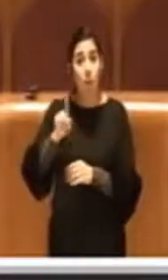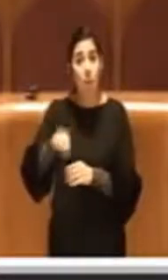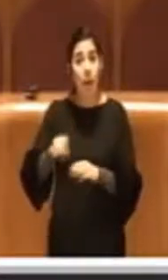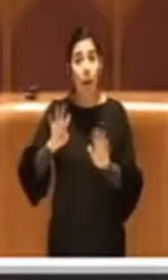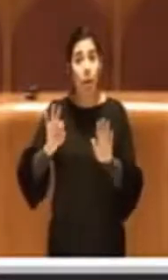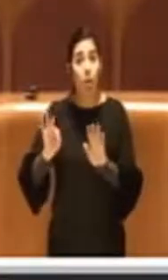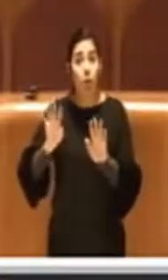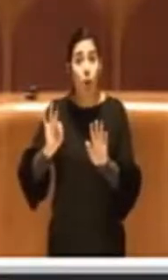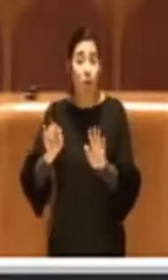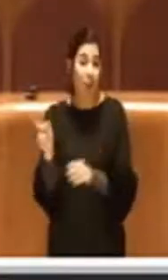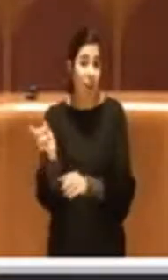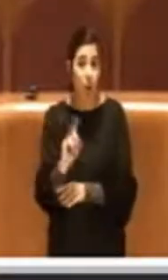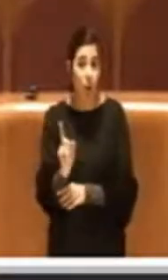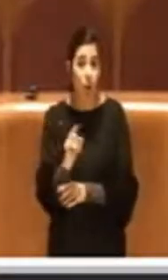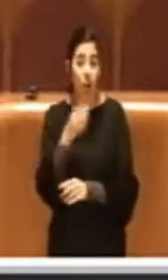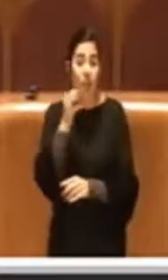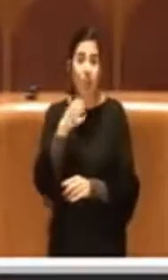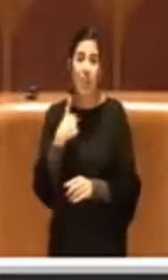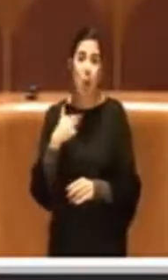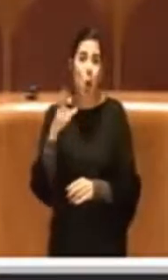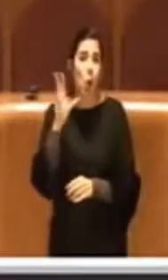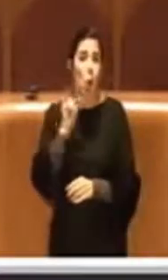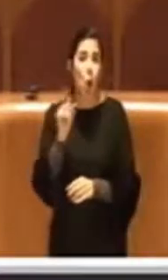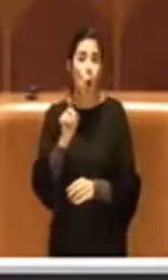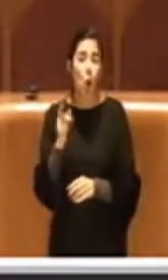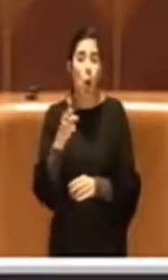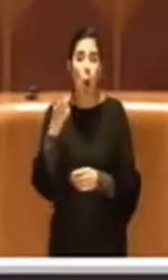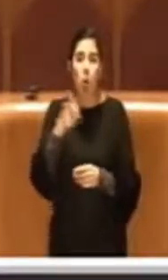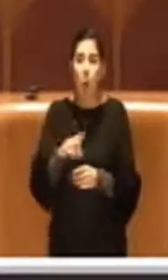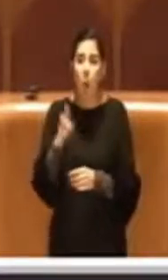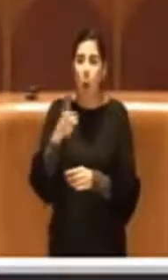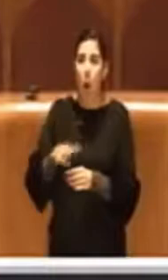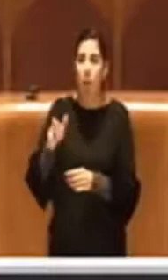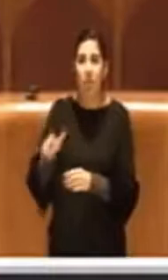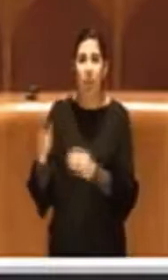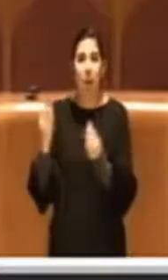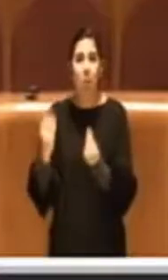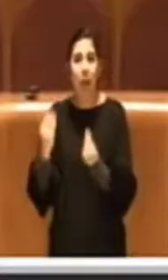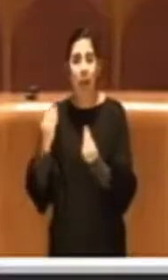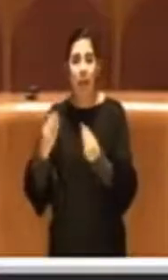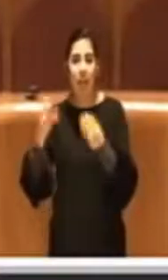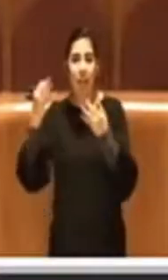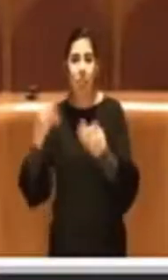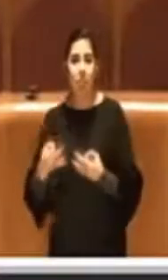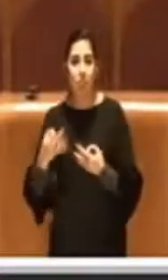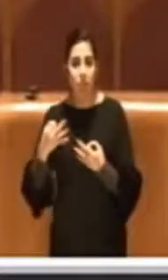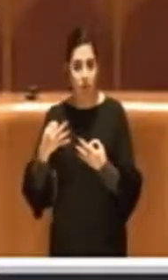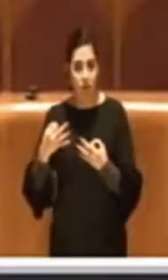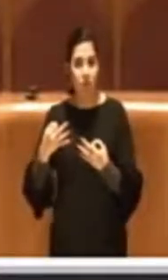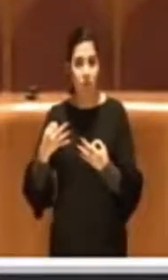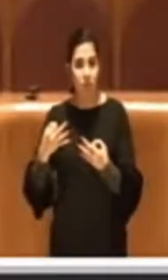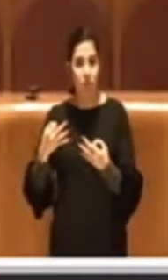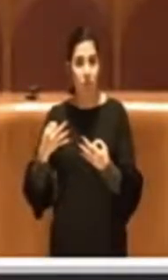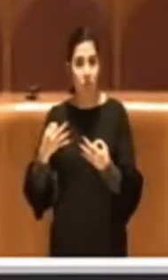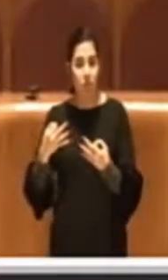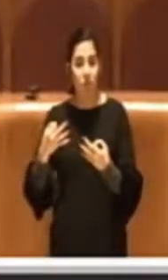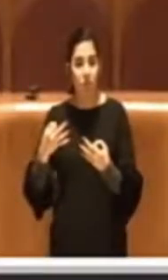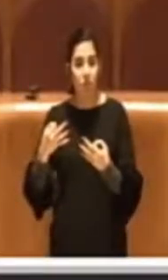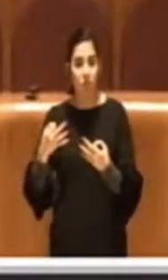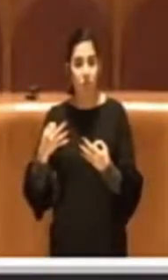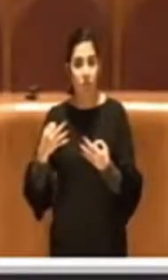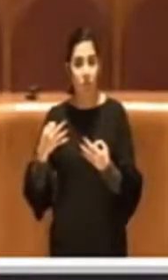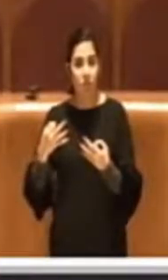per cui non conosco i motivi per cui è stata riconosciuta